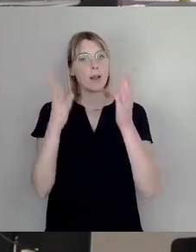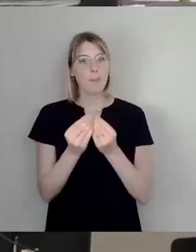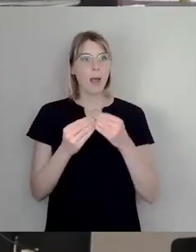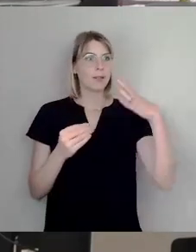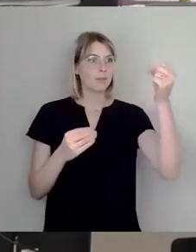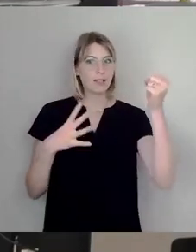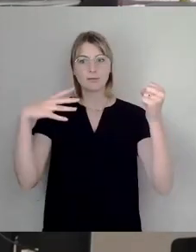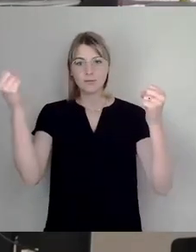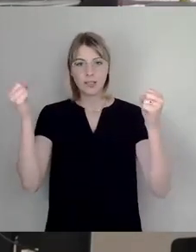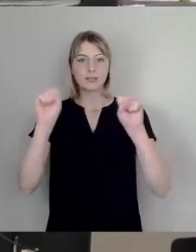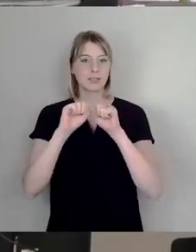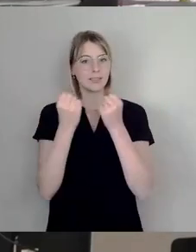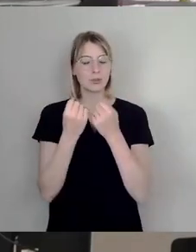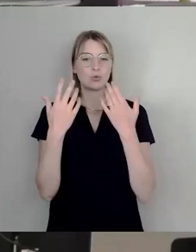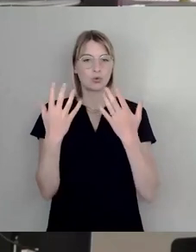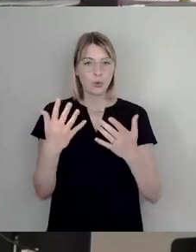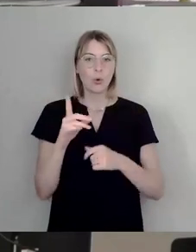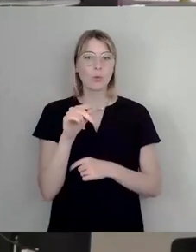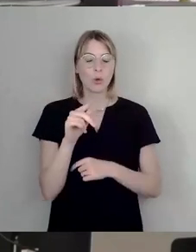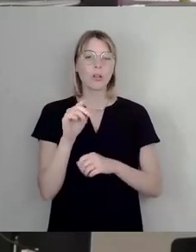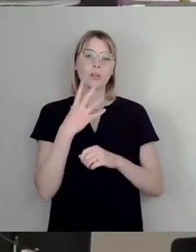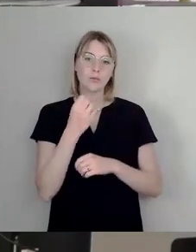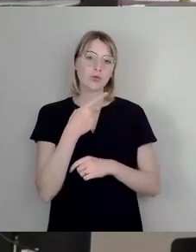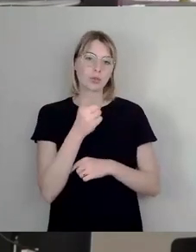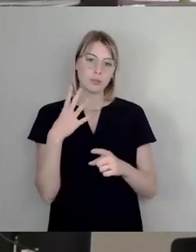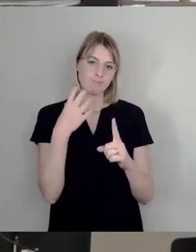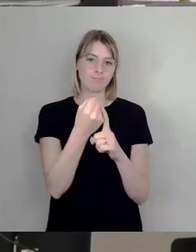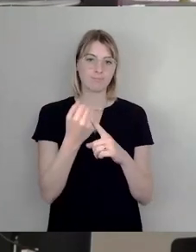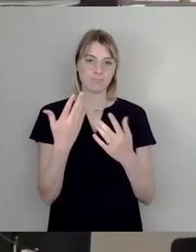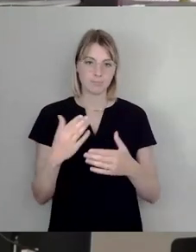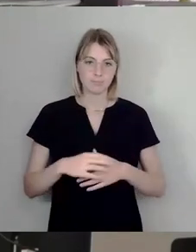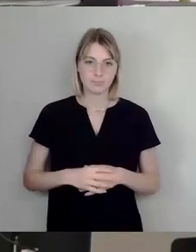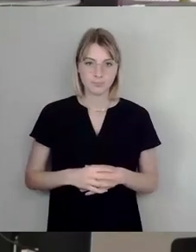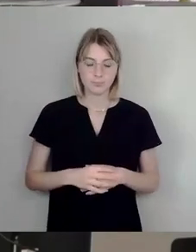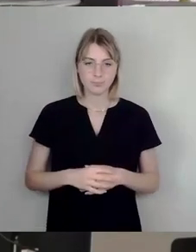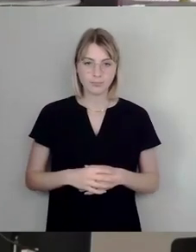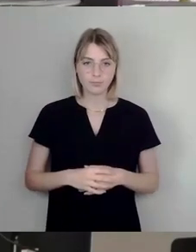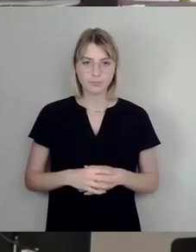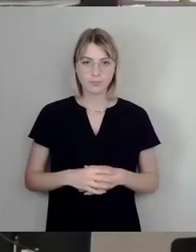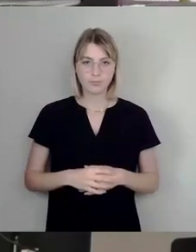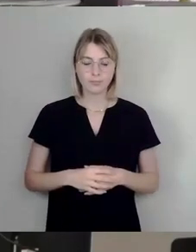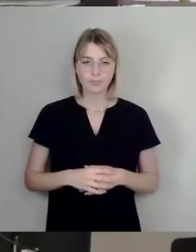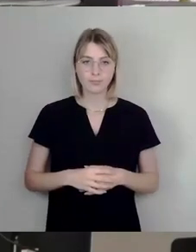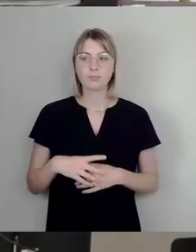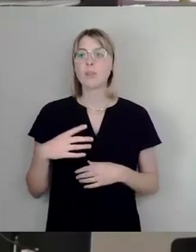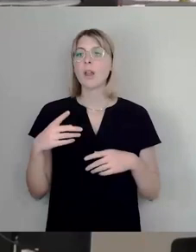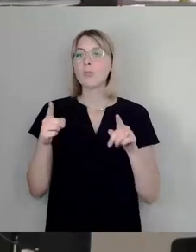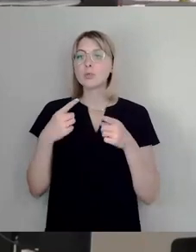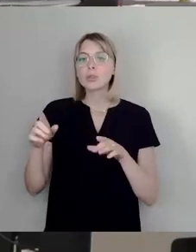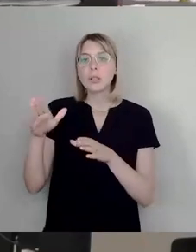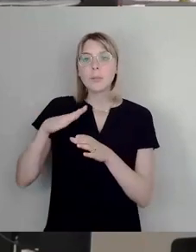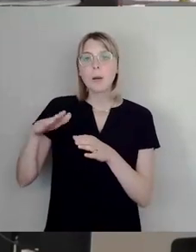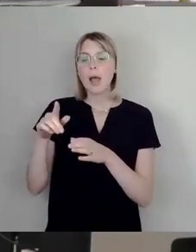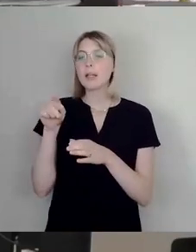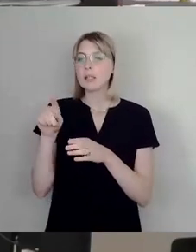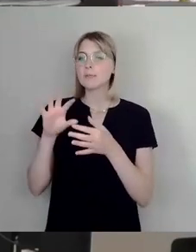die wir auch immer ganz gerne hier anstreben. Neben den bisher bekannten Akteurinnen aus dem Musikbereich werden solche Flächen allerdings auch